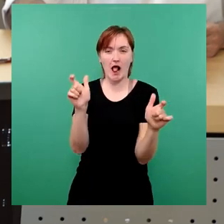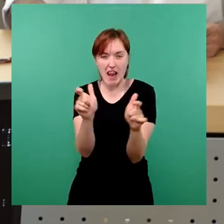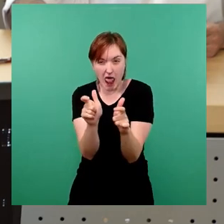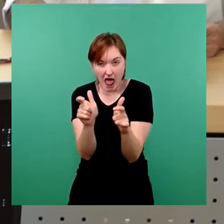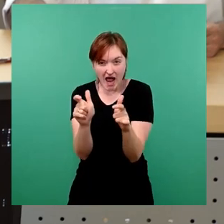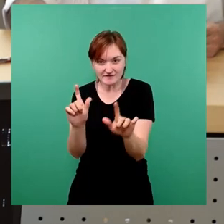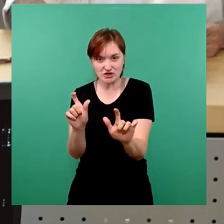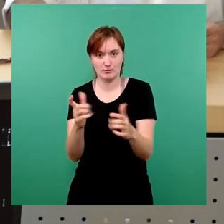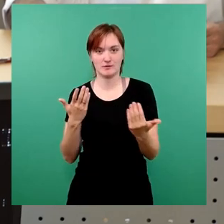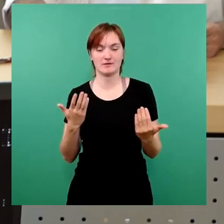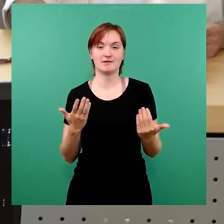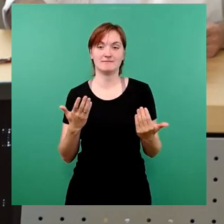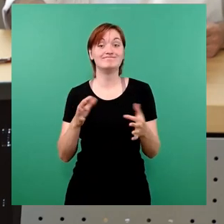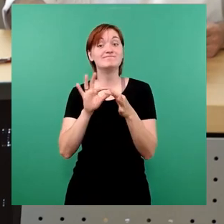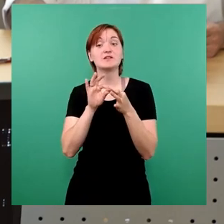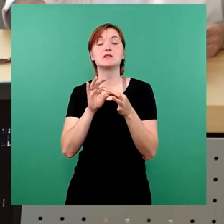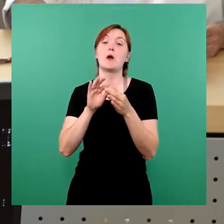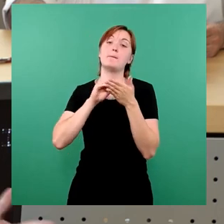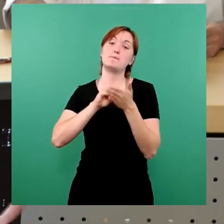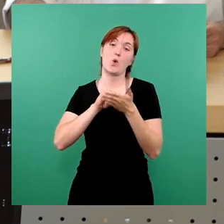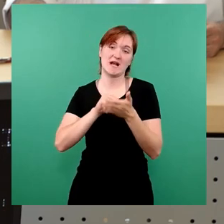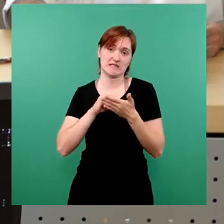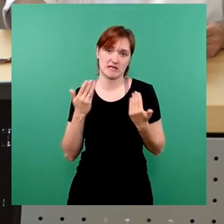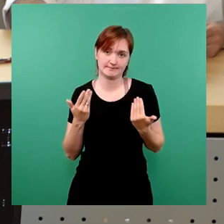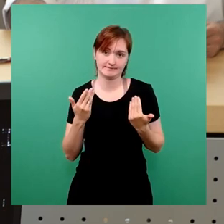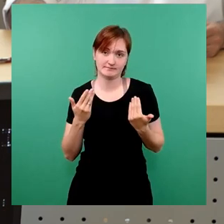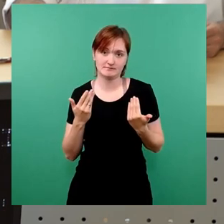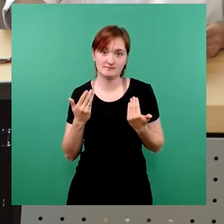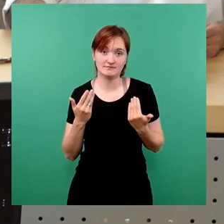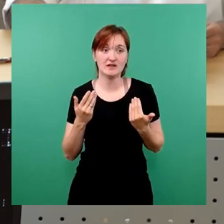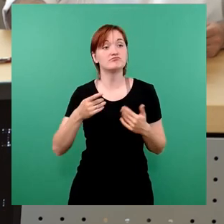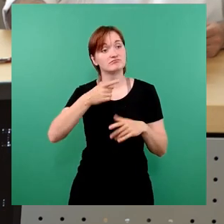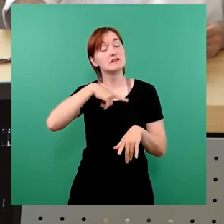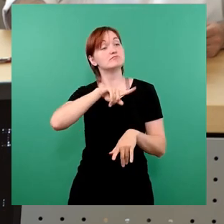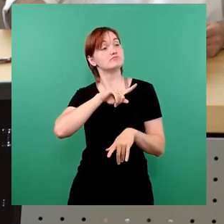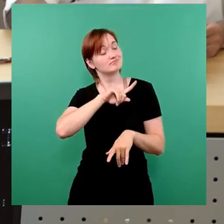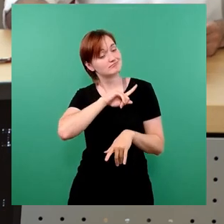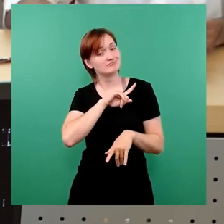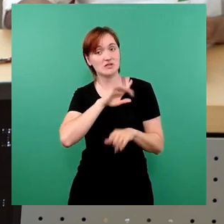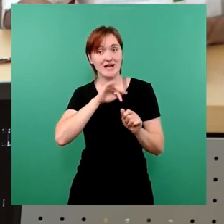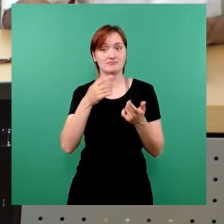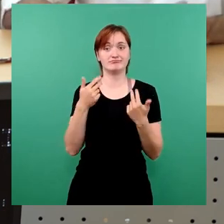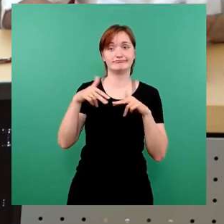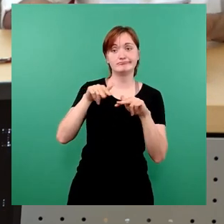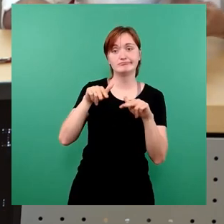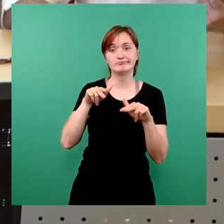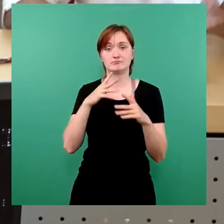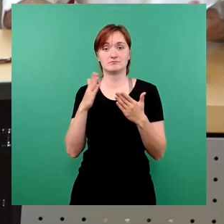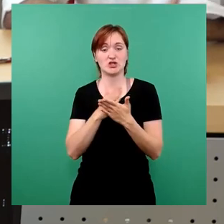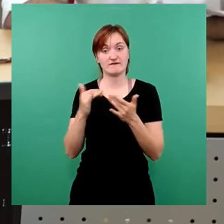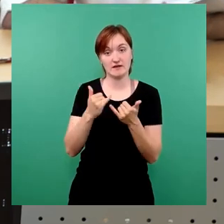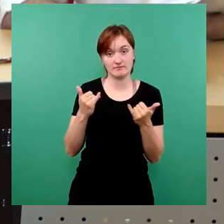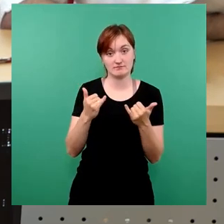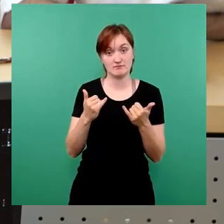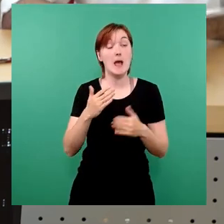Freunde, das hat was mit Bürokratie zu tun und das haben wir tatsächlich auch selber in der Hand. Das wurde hier von einigen Rednern gesagt. Es ist aus